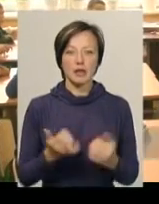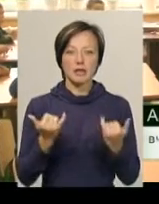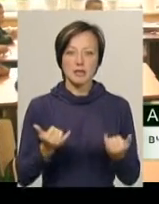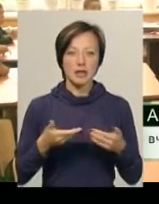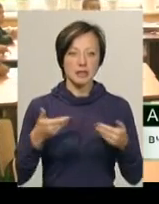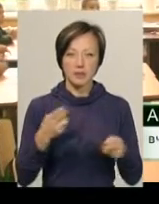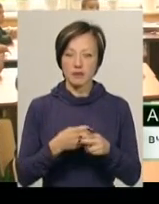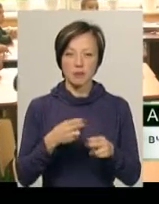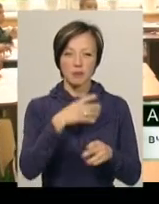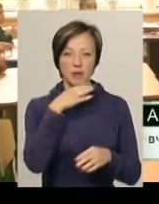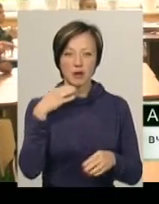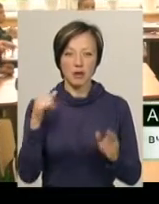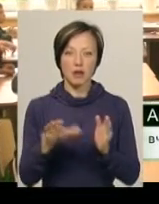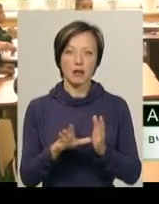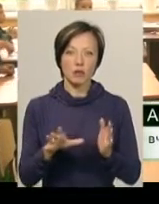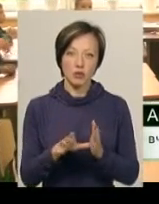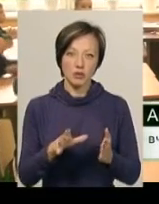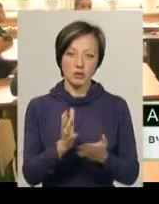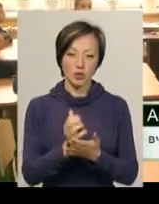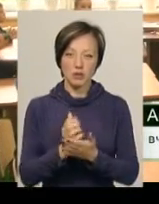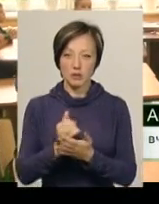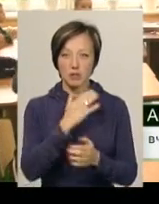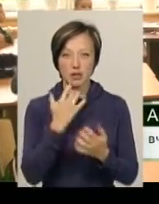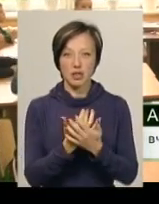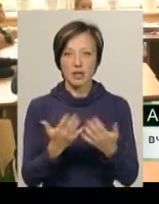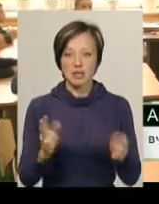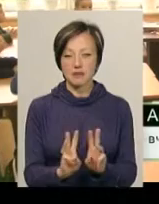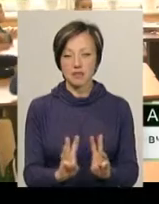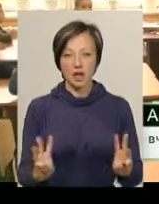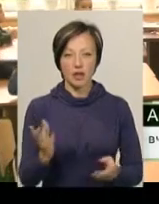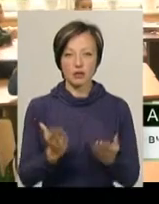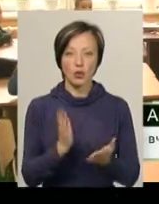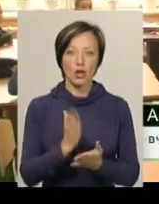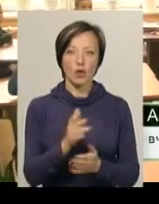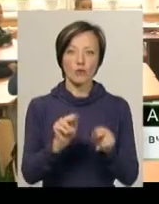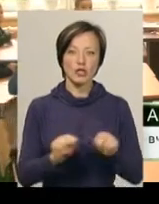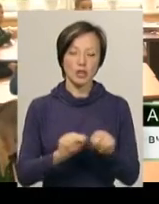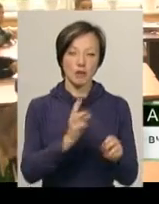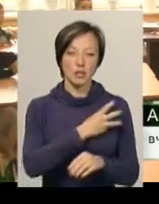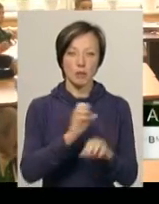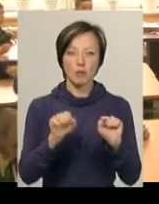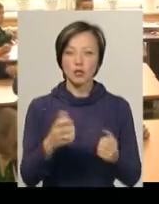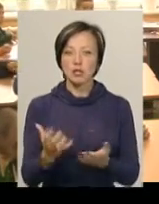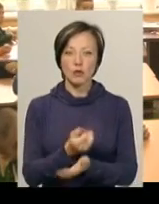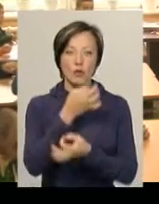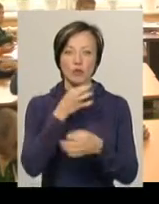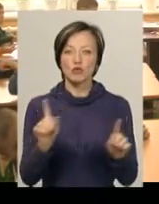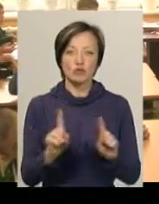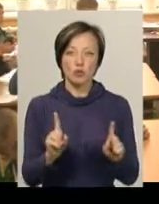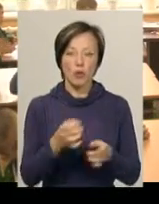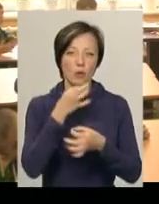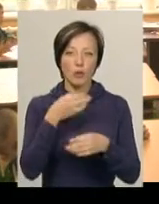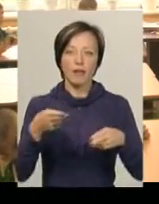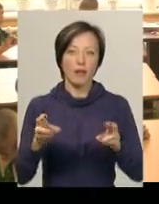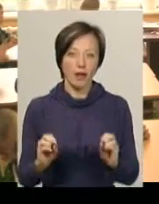заважає, тому що є дуже багато електронних носіїв, багато різних сайтів. Якщо є у вчителів бажання, можна знайти будь-що і